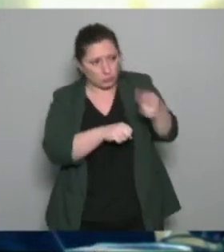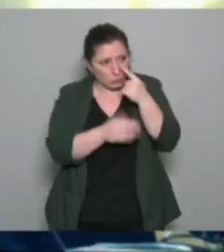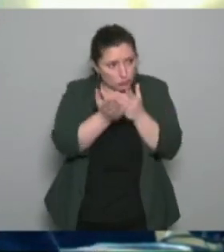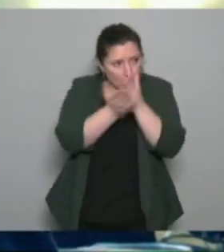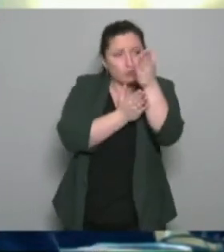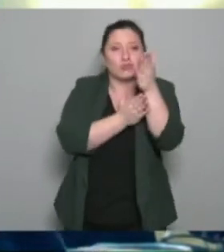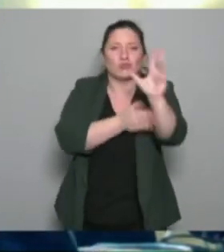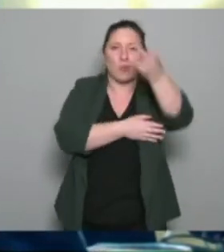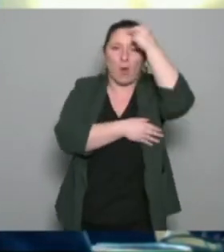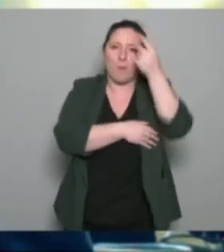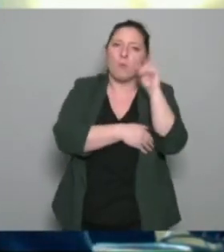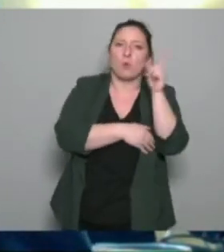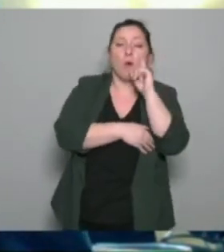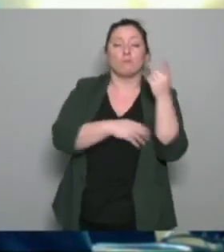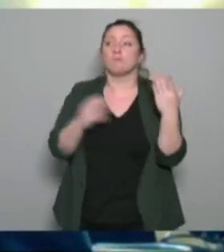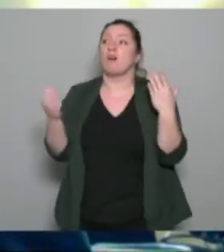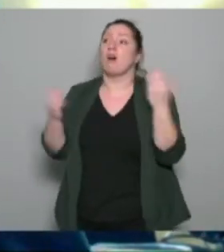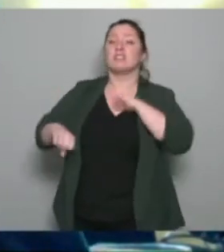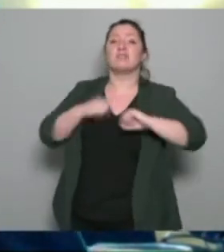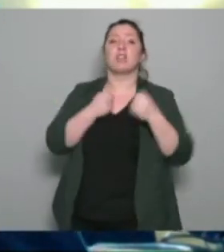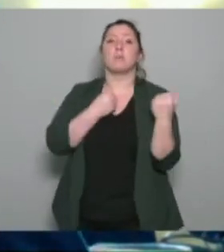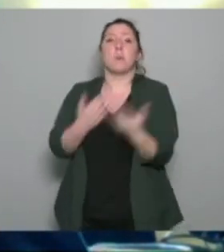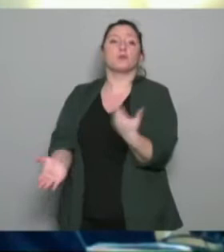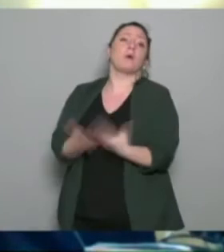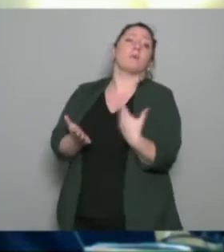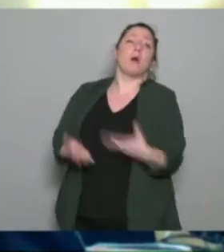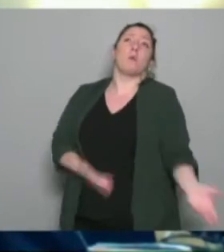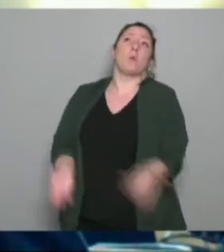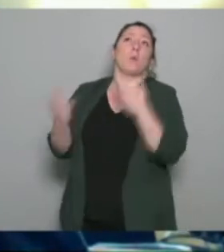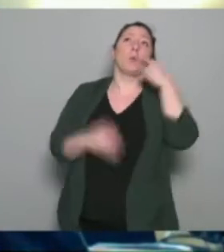activité pour faire une activité mais c'est effectivement comment elle